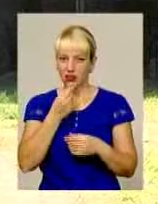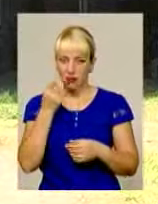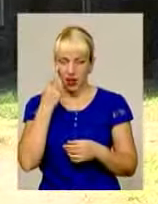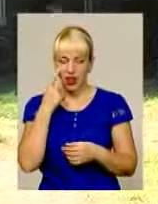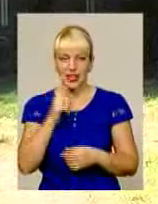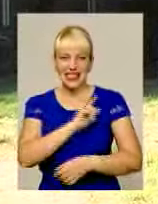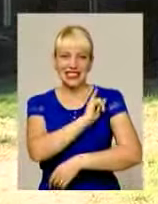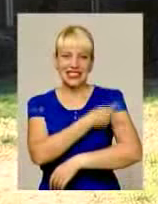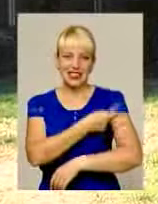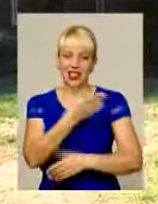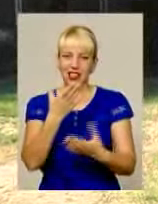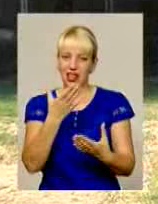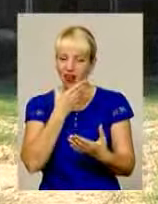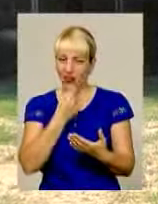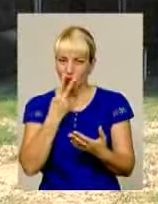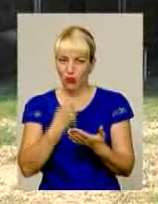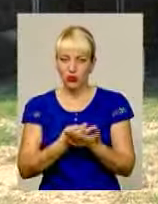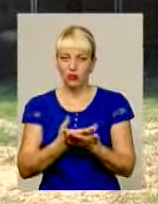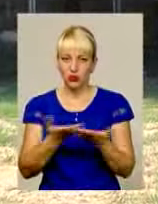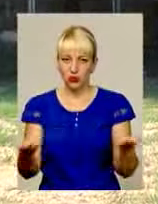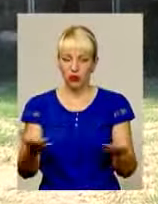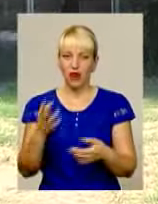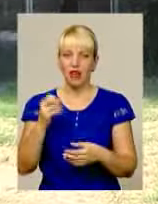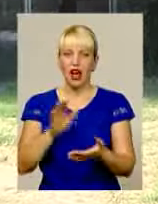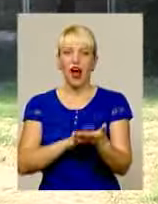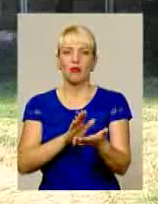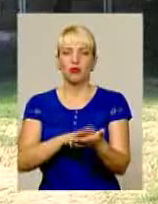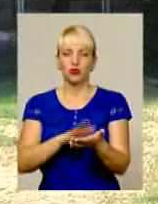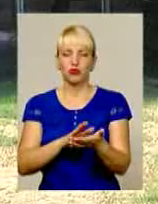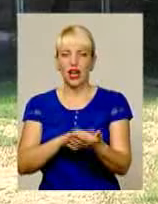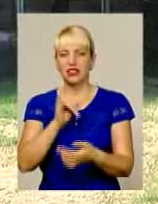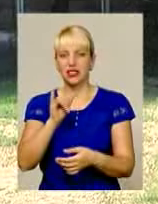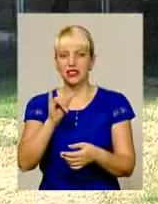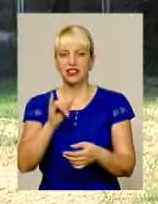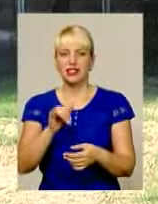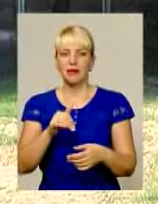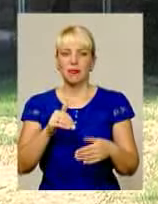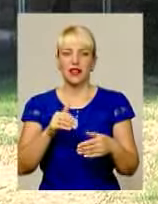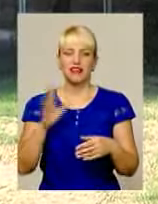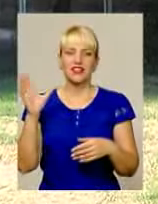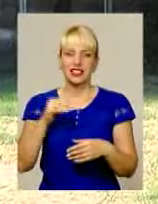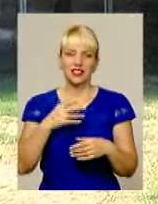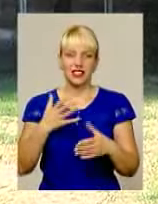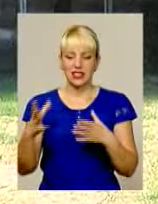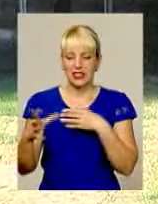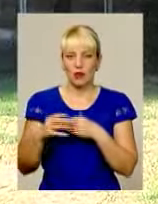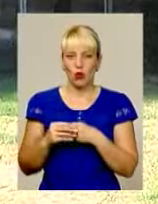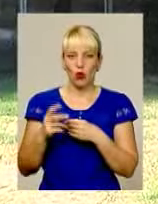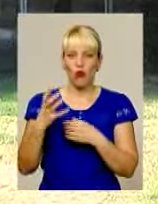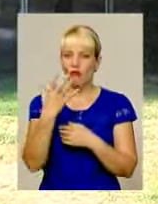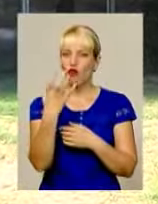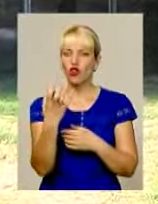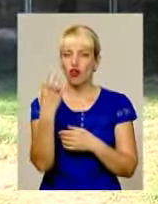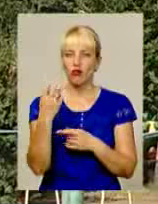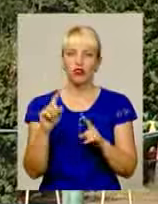силу добре продемонстрував. Аплодували добре, пізніше всі фотографувалися за мною, тому що такого